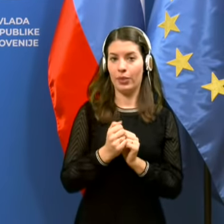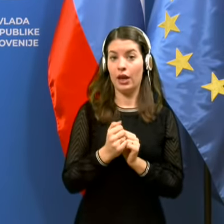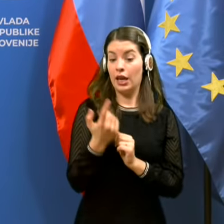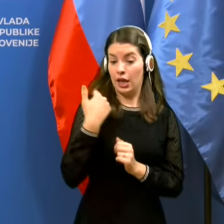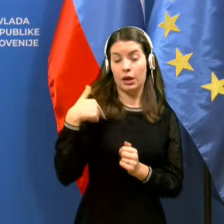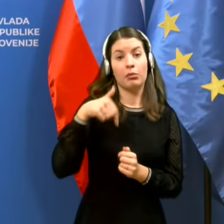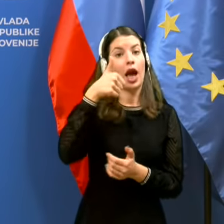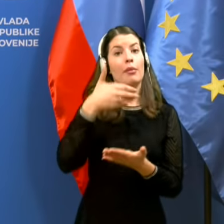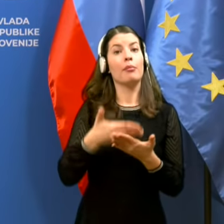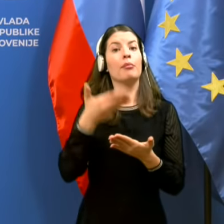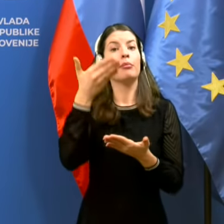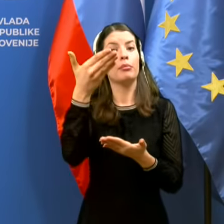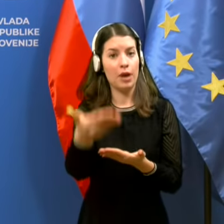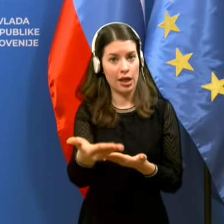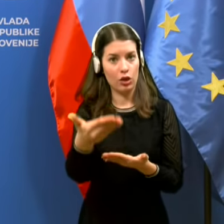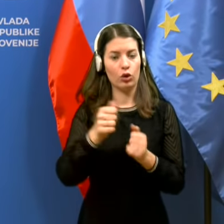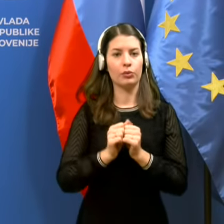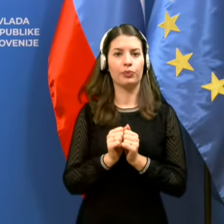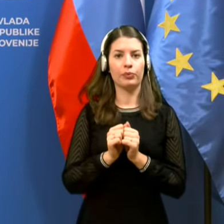pač,